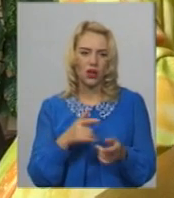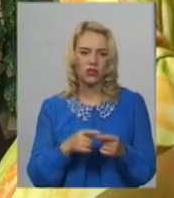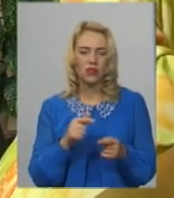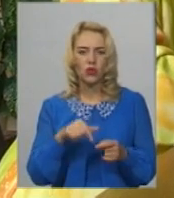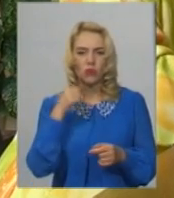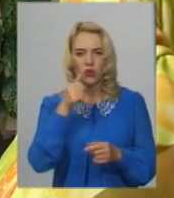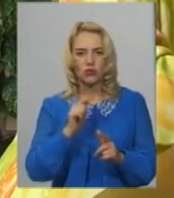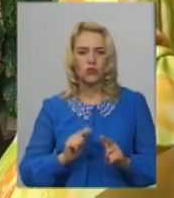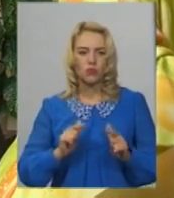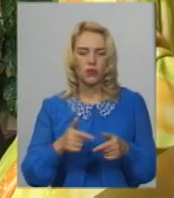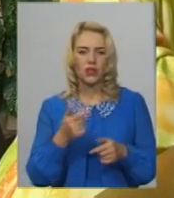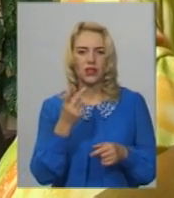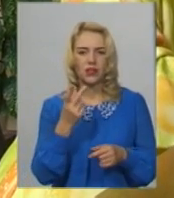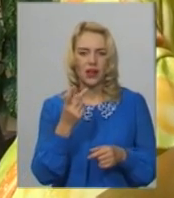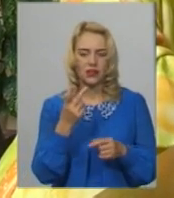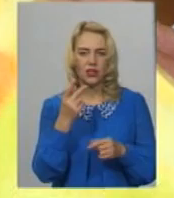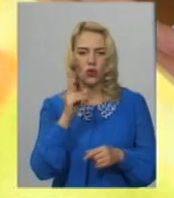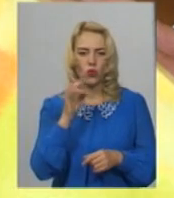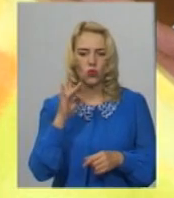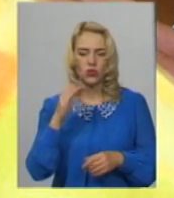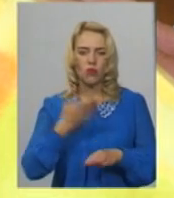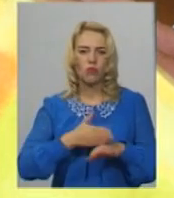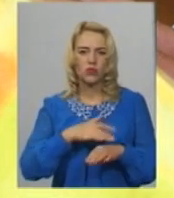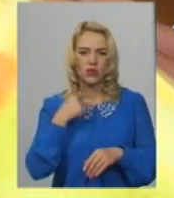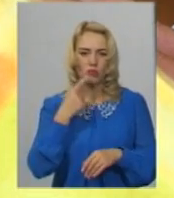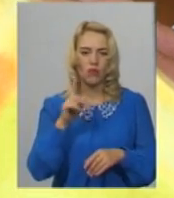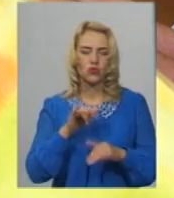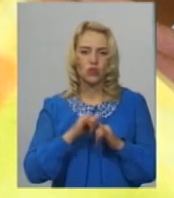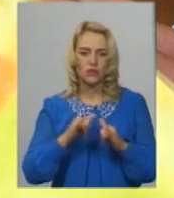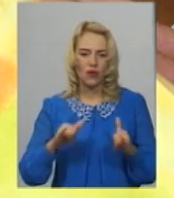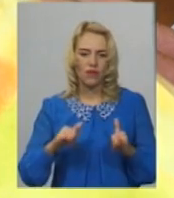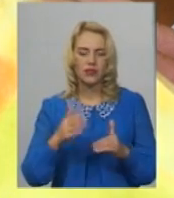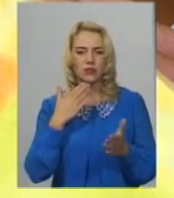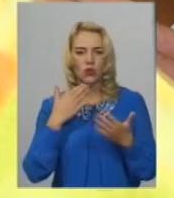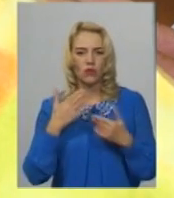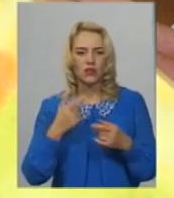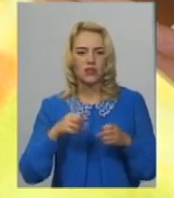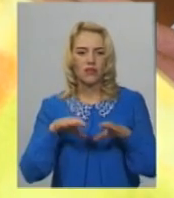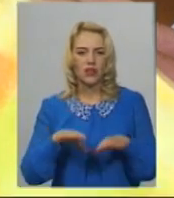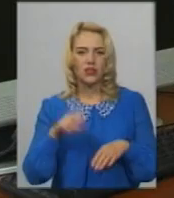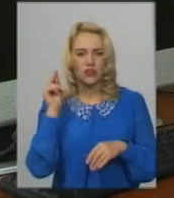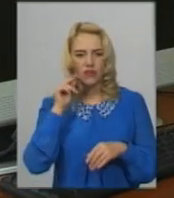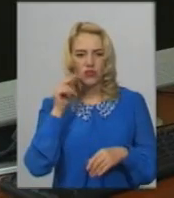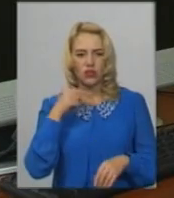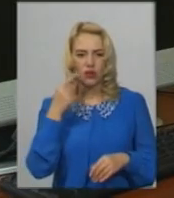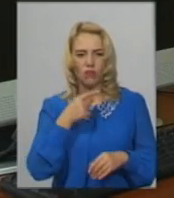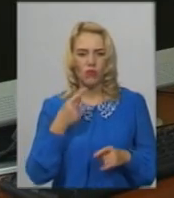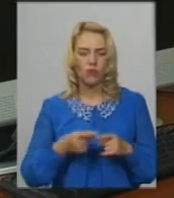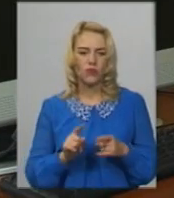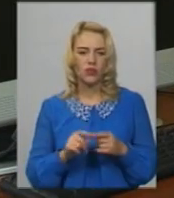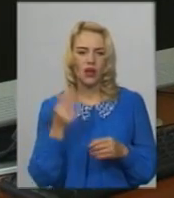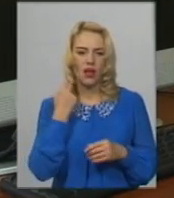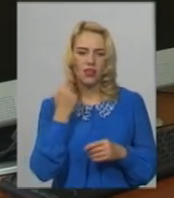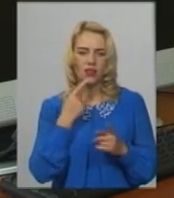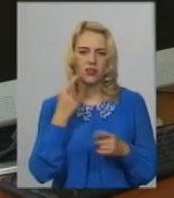курс навчання польської мови. Жінка розповідає, аби розвиватись, спілкуватись та подорожувати, вирішила вивчати мову. Десь до Англії